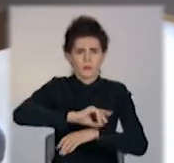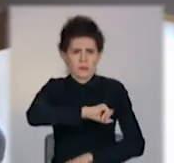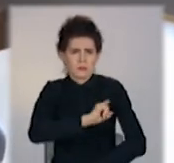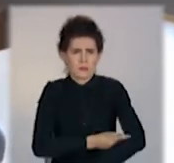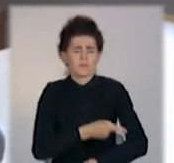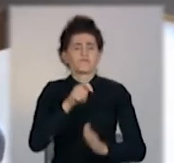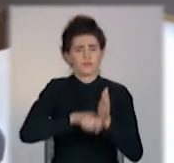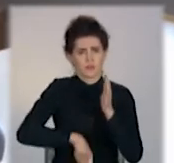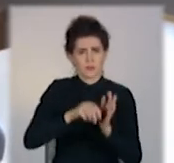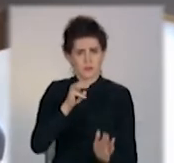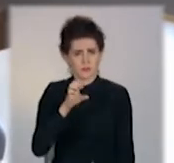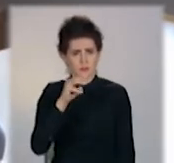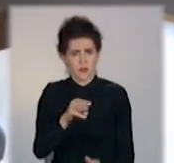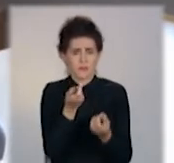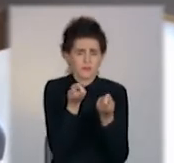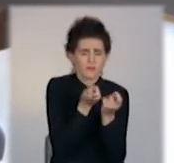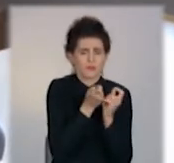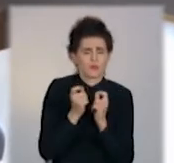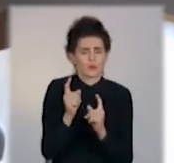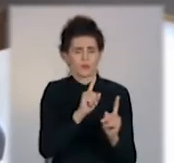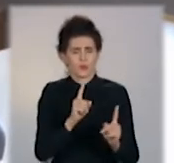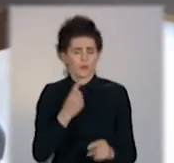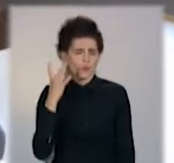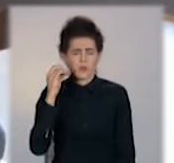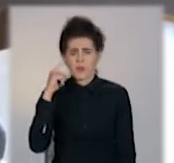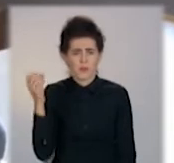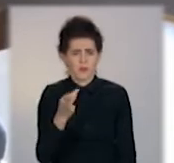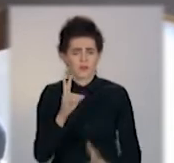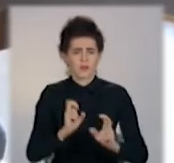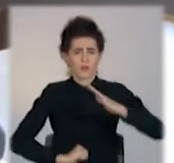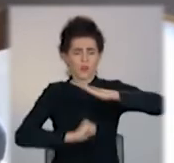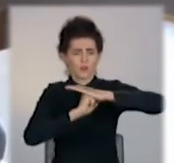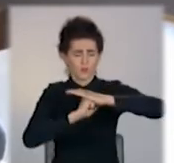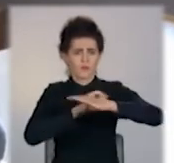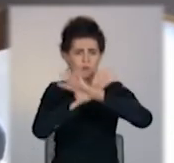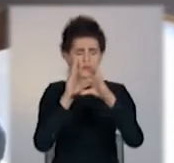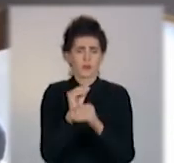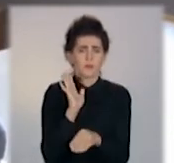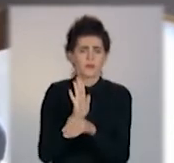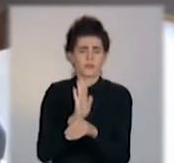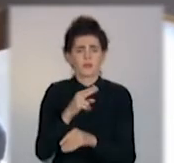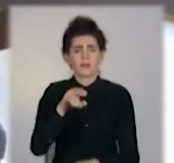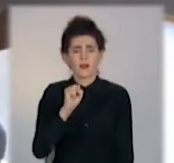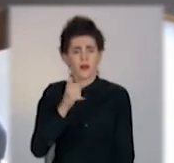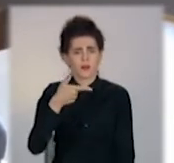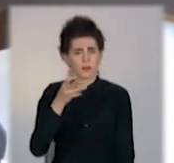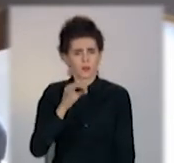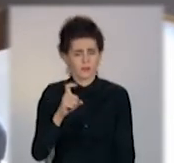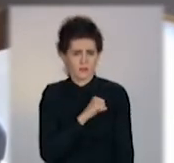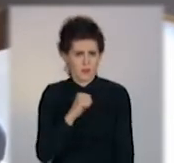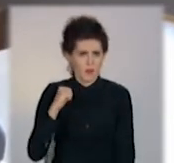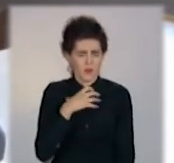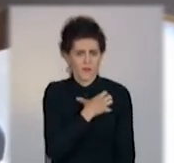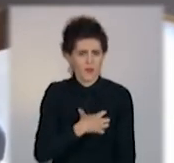той констант, на якій ми основуємося при встановлінні діагнозу. Навіть якщо